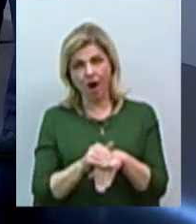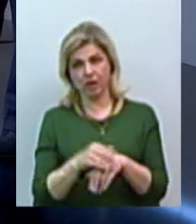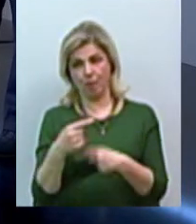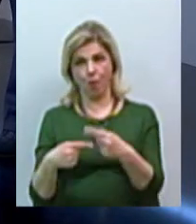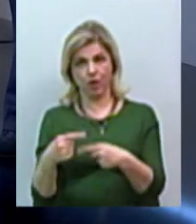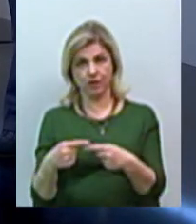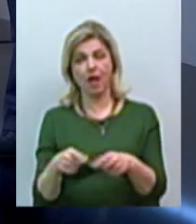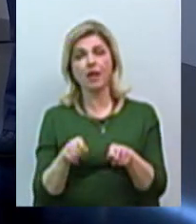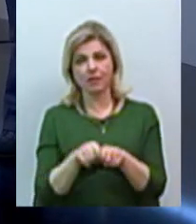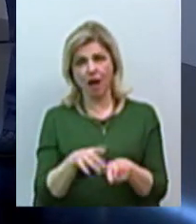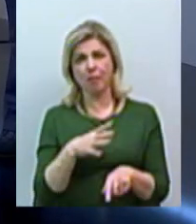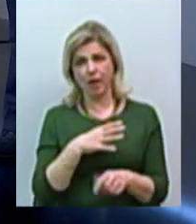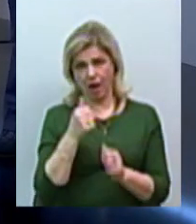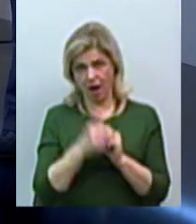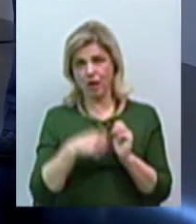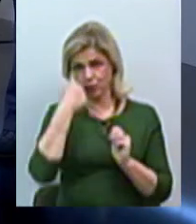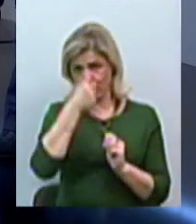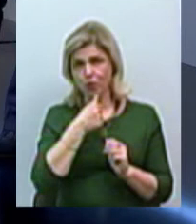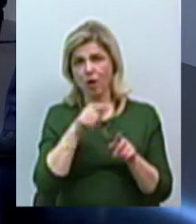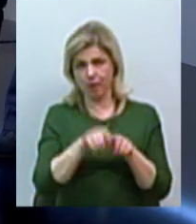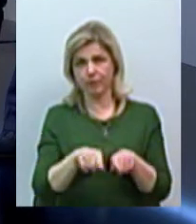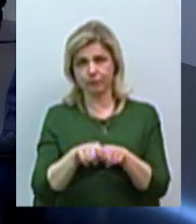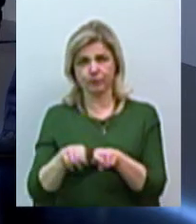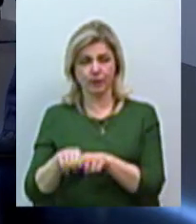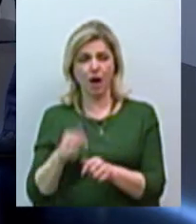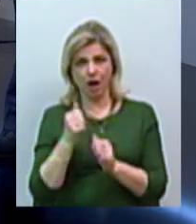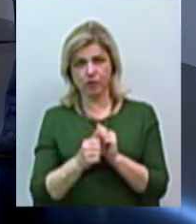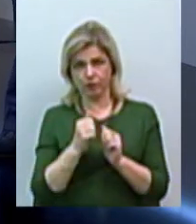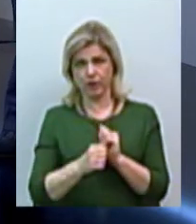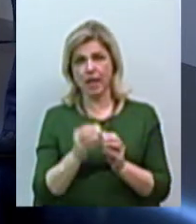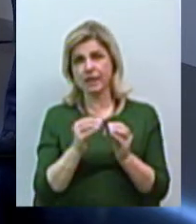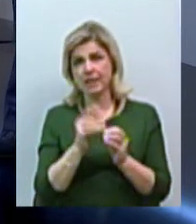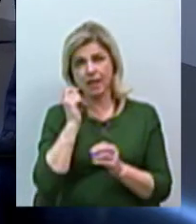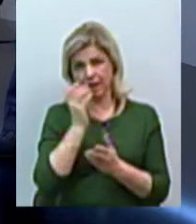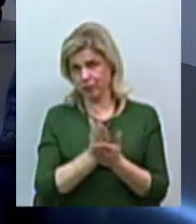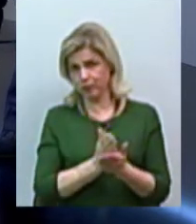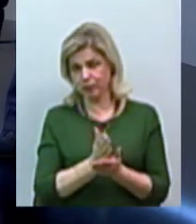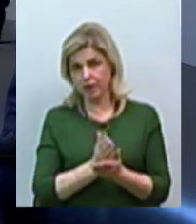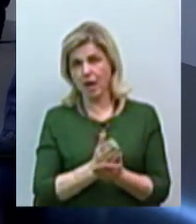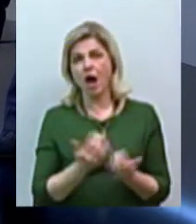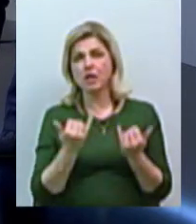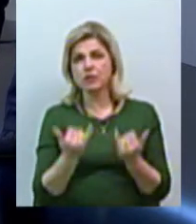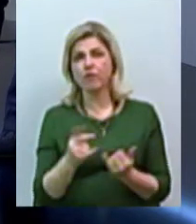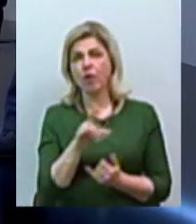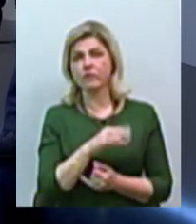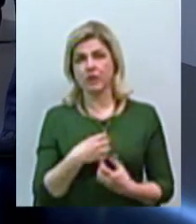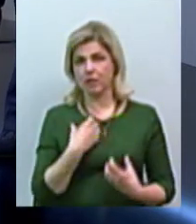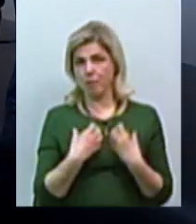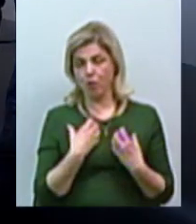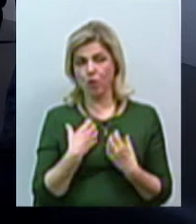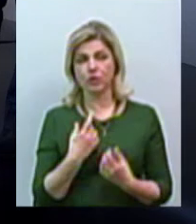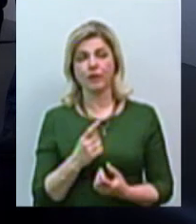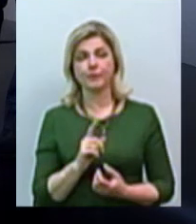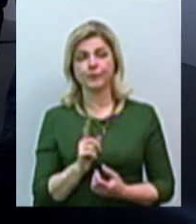І так відбувалося і з року в рік, Так відбувалося завжди. Десятиліттям. Але сьогодні це викликає занепокоєння. Я